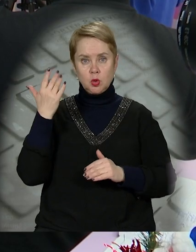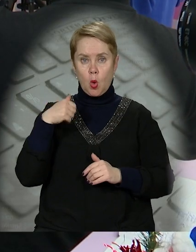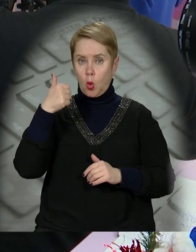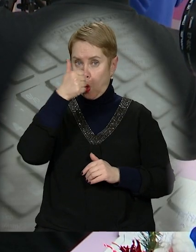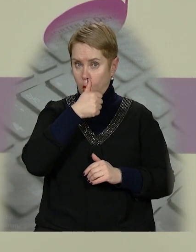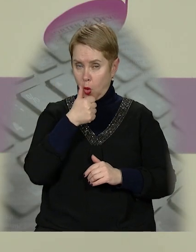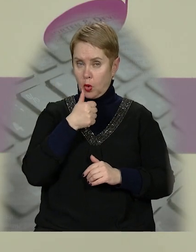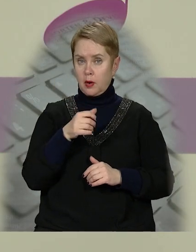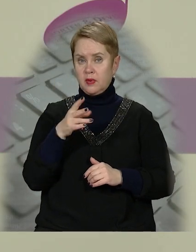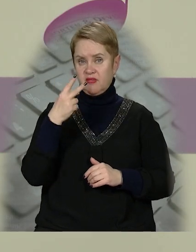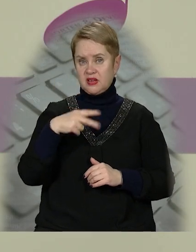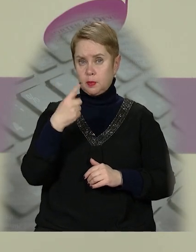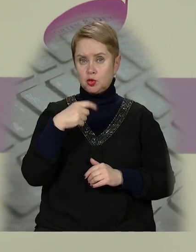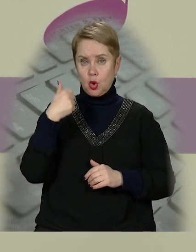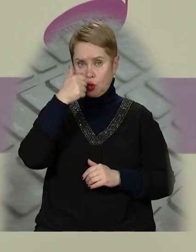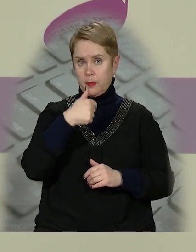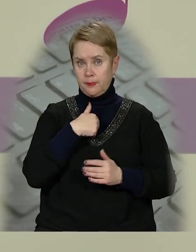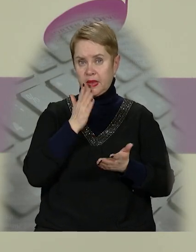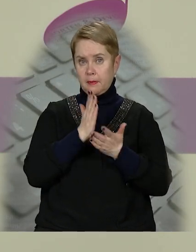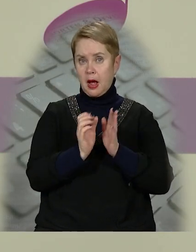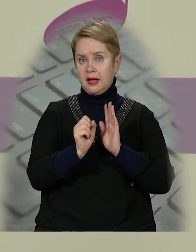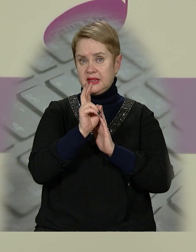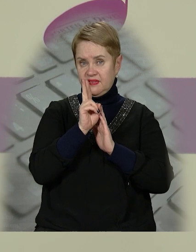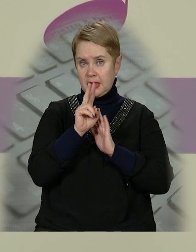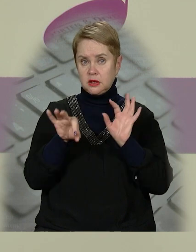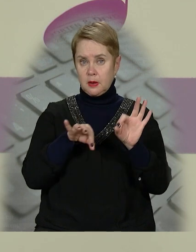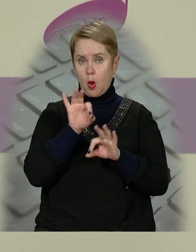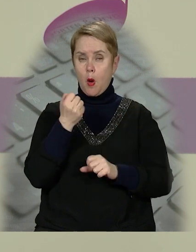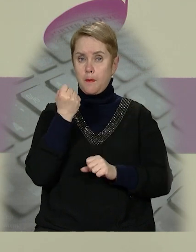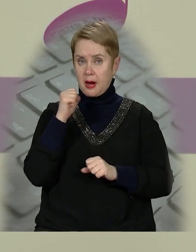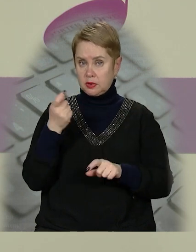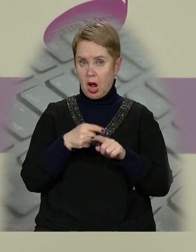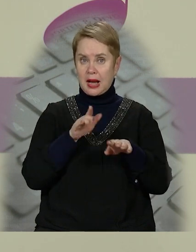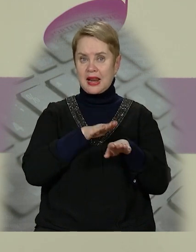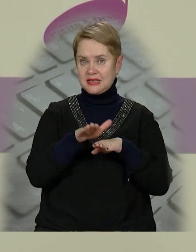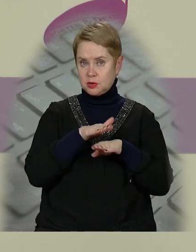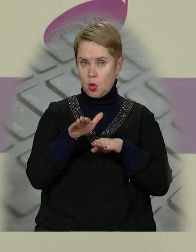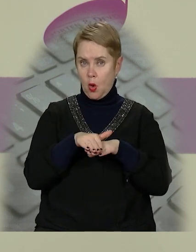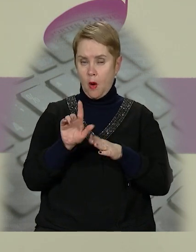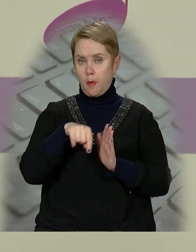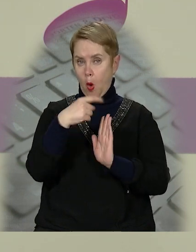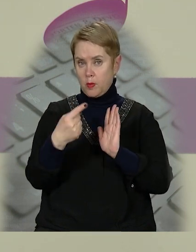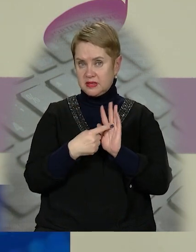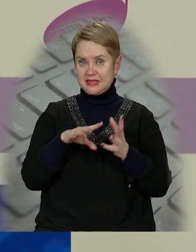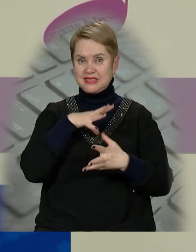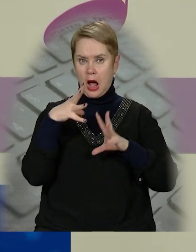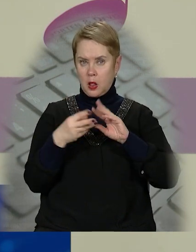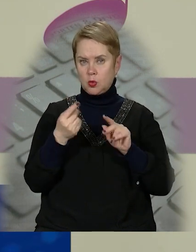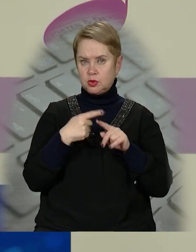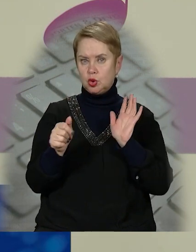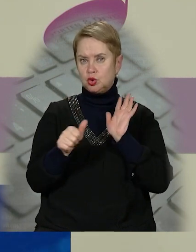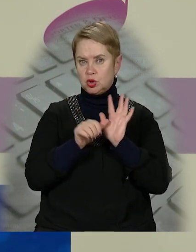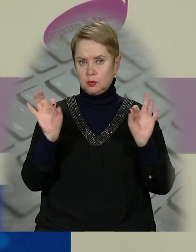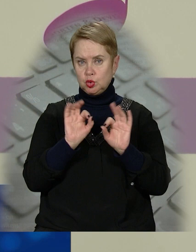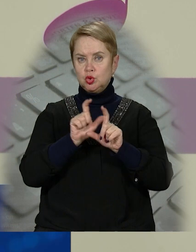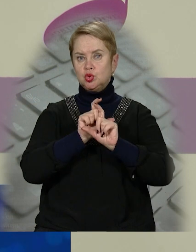минулого року. У 2021 році ми маємо 12 проєктів-переможців, які реалізовані по місту. Загалом це